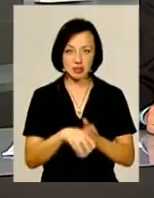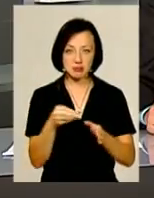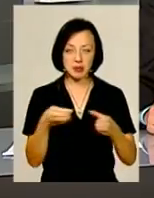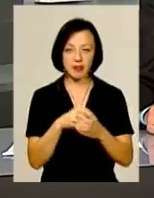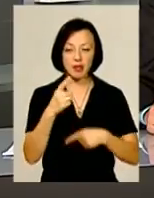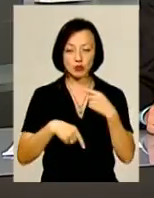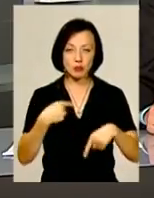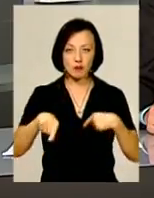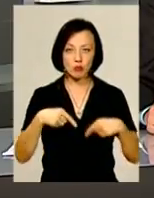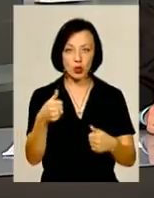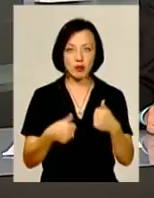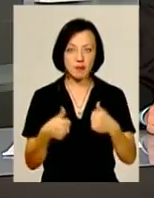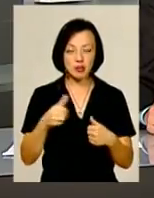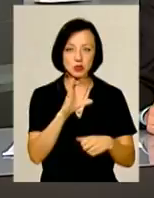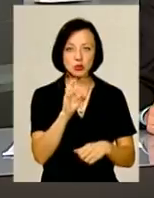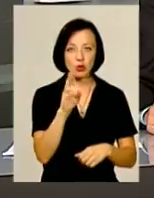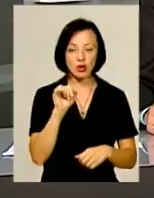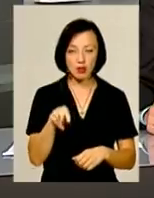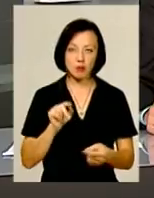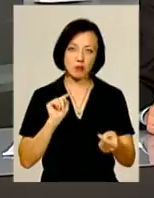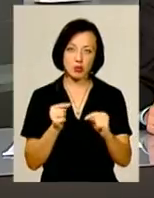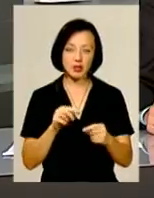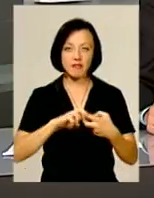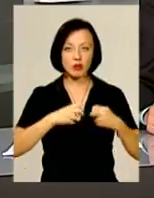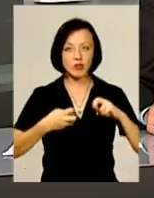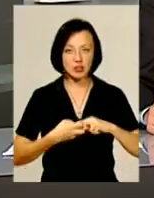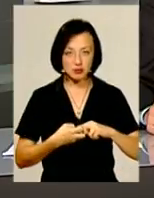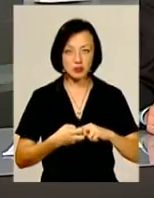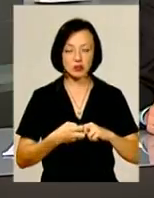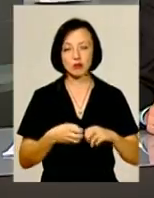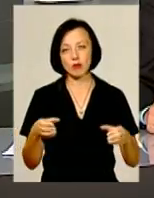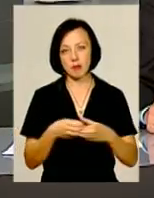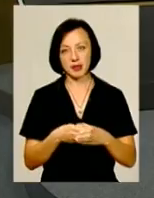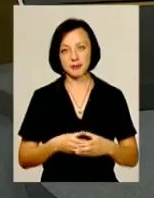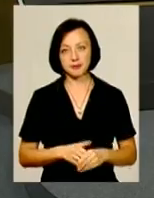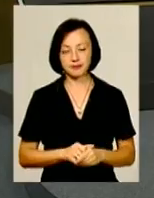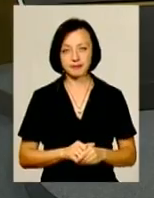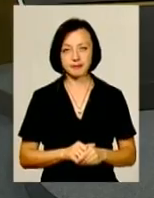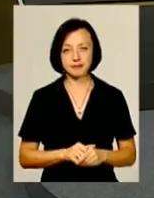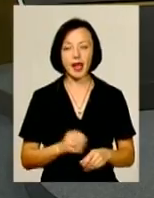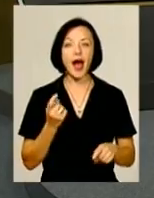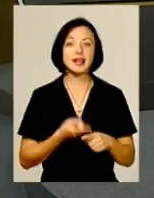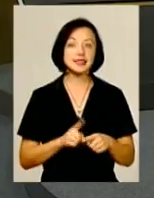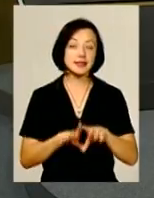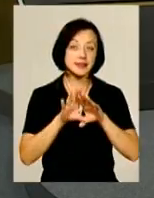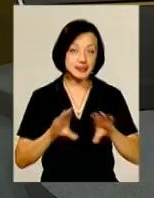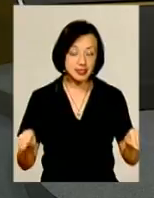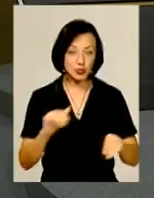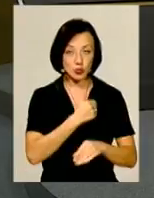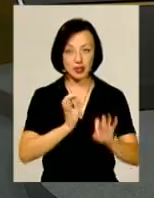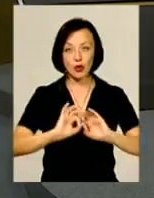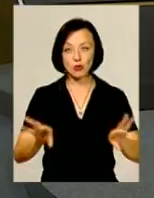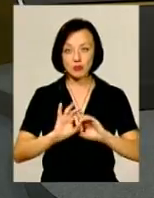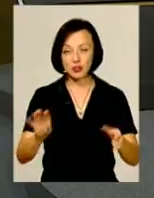Наступний футбольний матч Хмельницький «Сокіл» проведе проти Івано-Франківського урахану. І наразі це все, про що хотіли